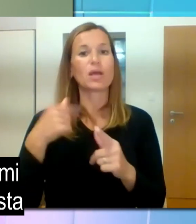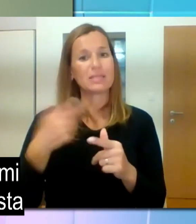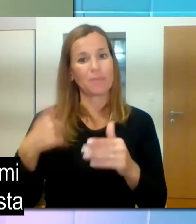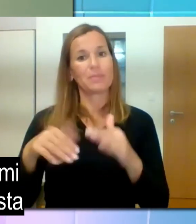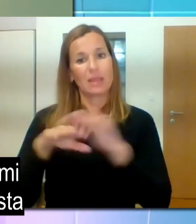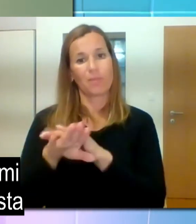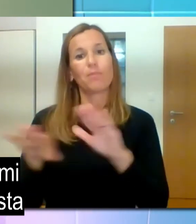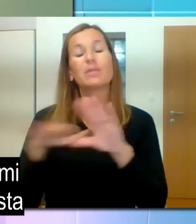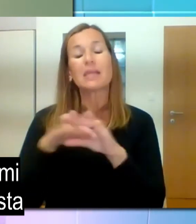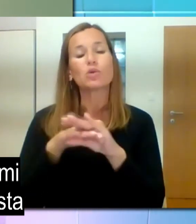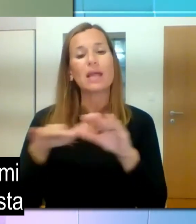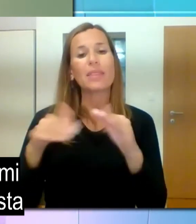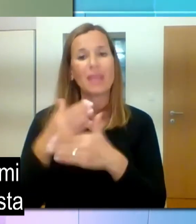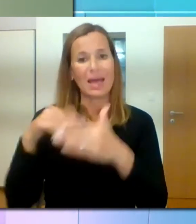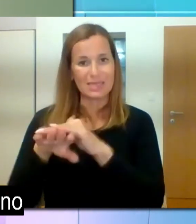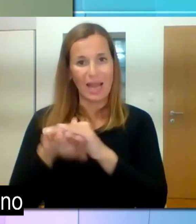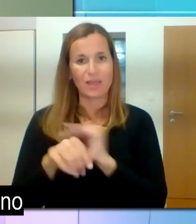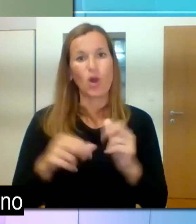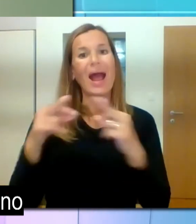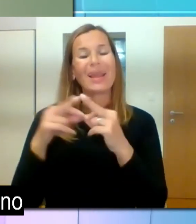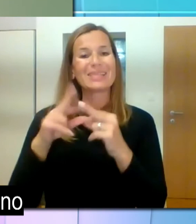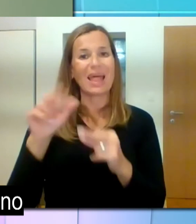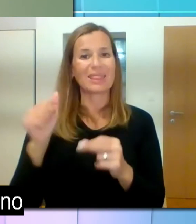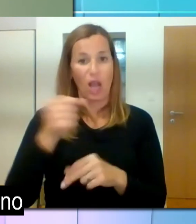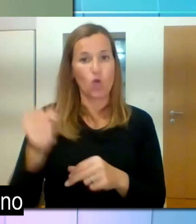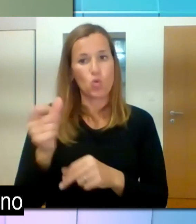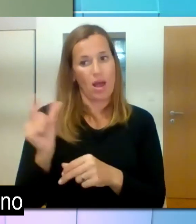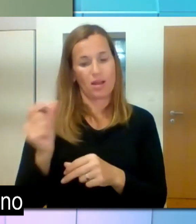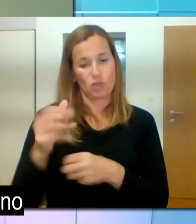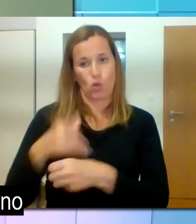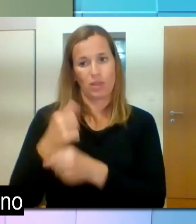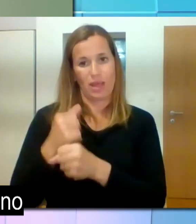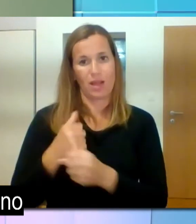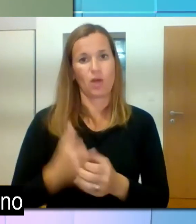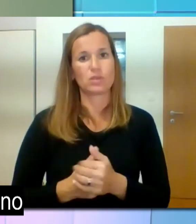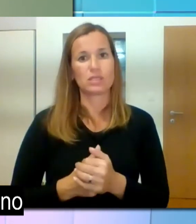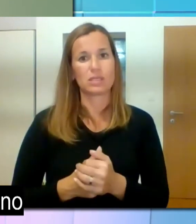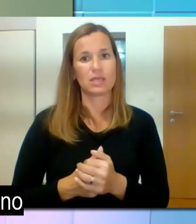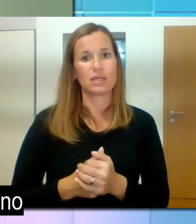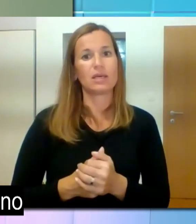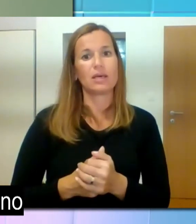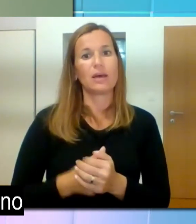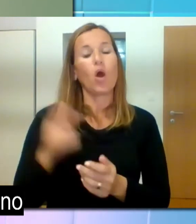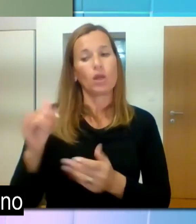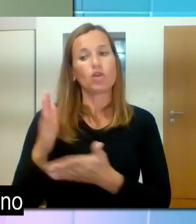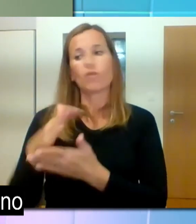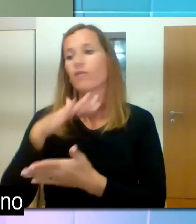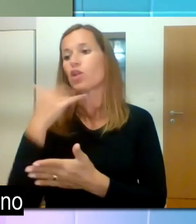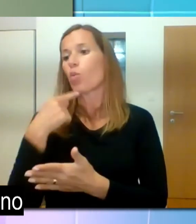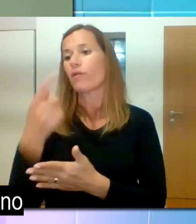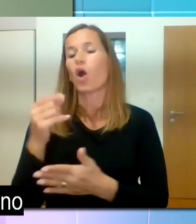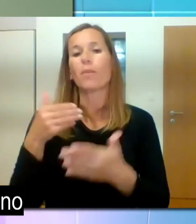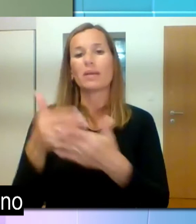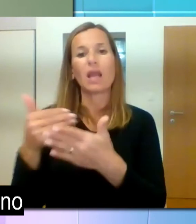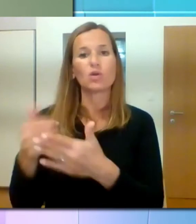kar nekaj povedala o sami prilagoditvi delovnega mesta in pa podpornih storitvah. In siter obe